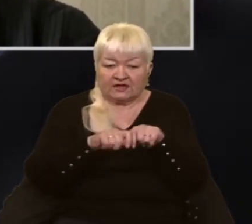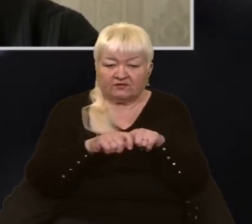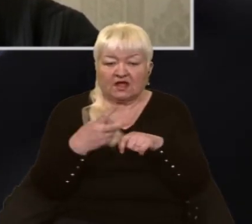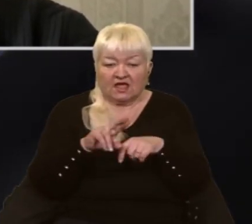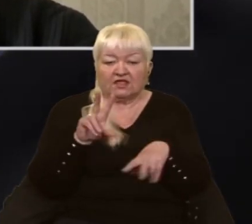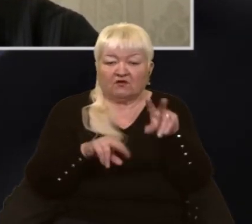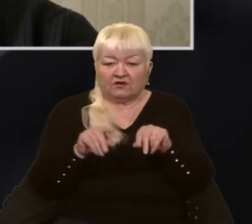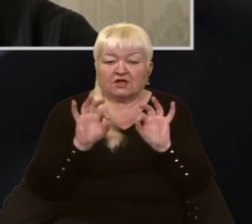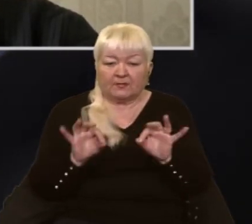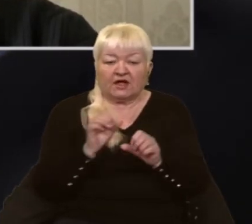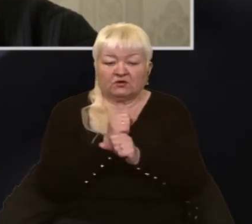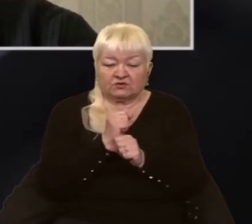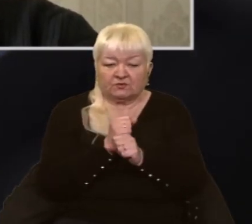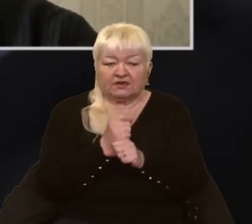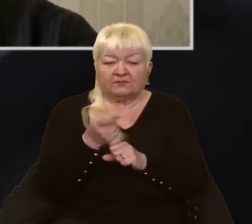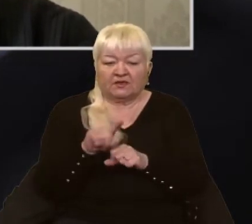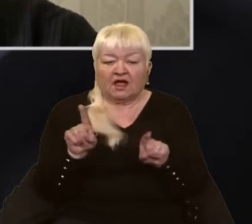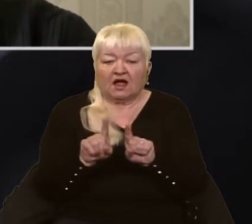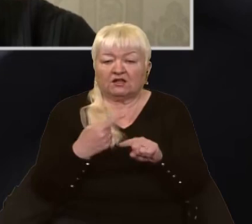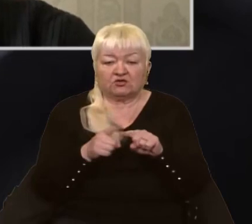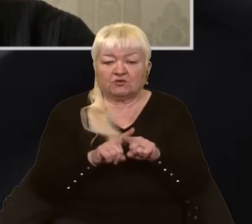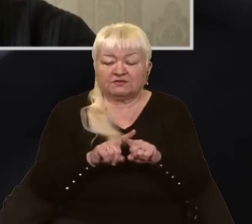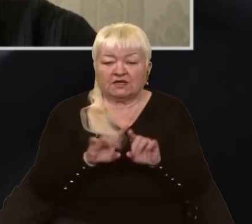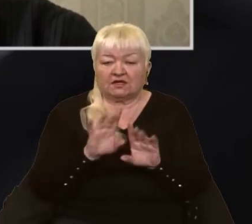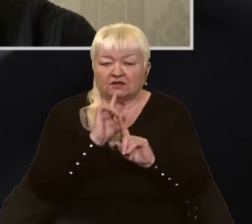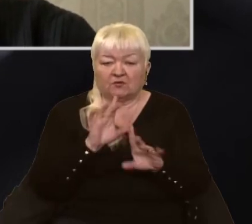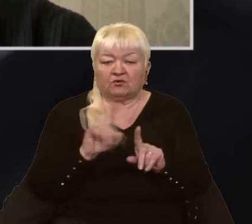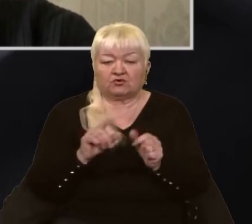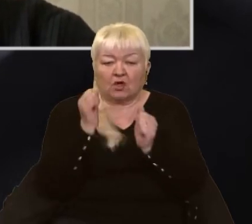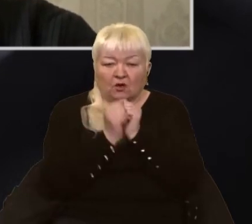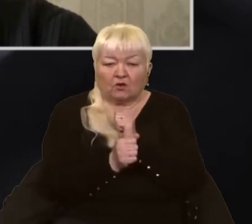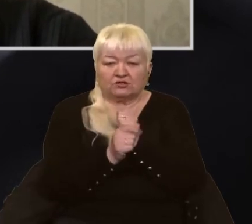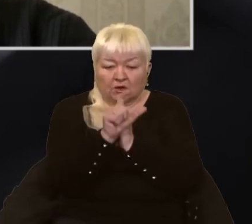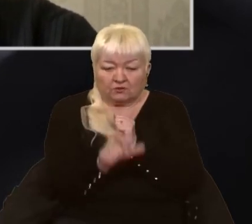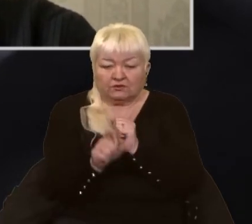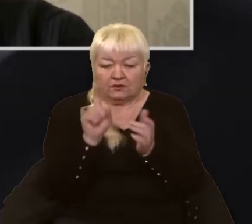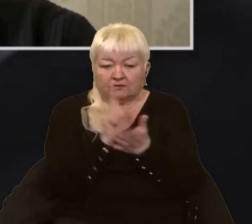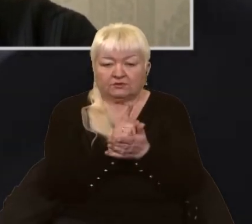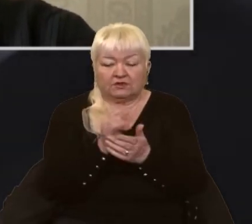вважаю, що правильно зробили. Але щоб це не було, що кожен другий починає дзвонити в поліцію.